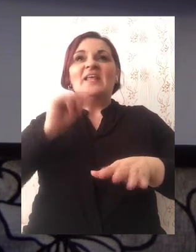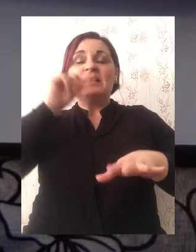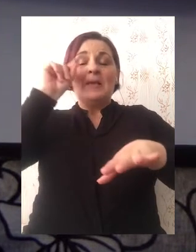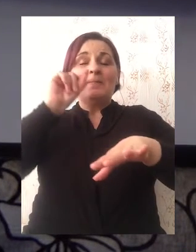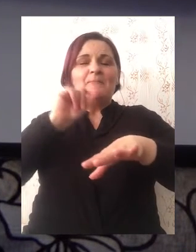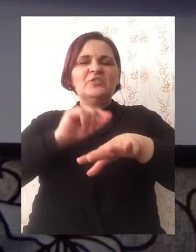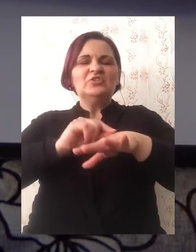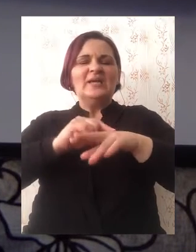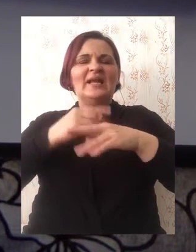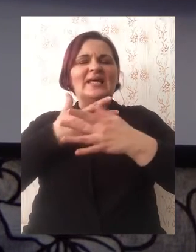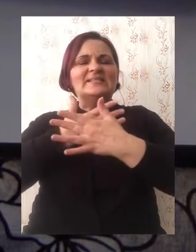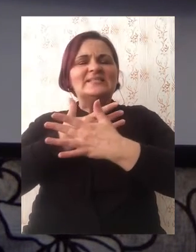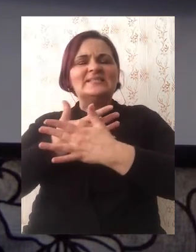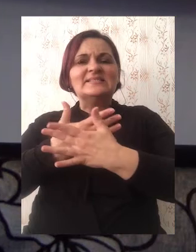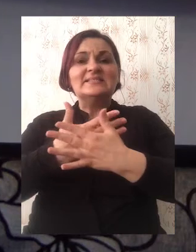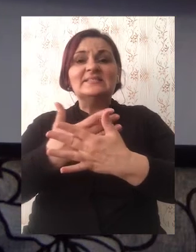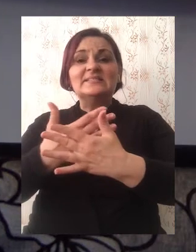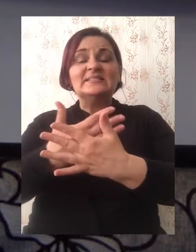zujanje.